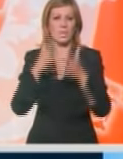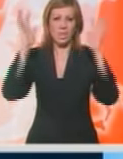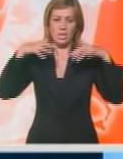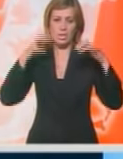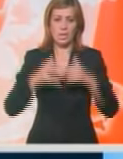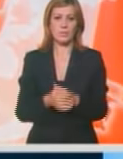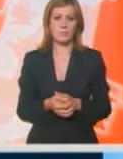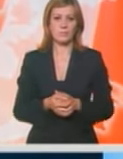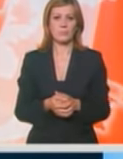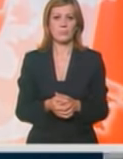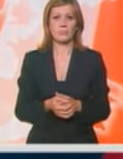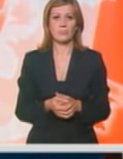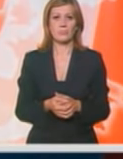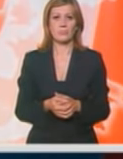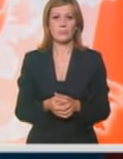pljuskovima.